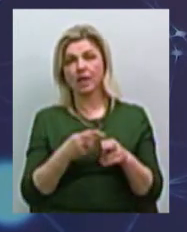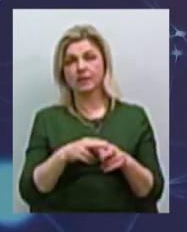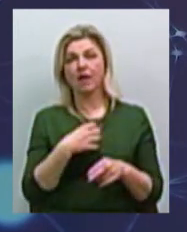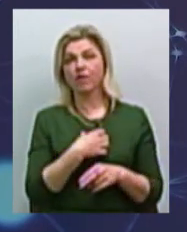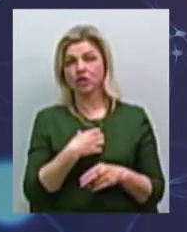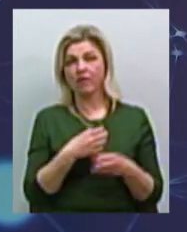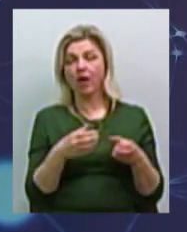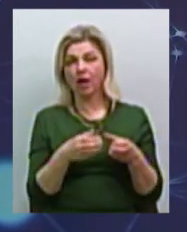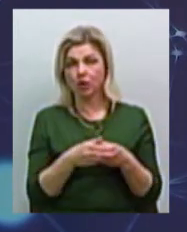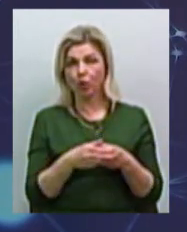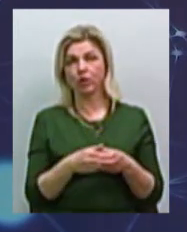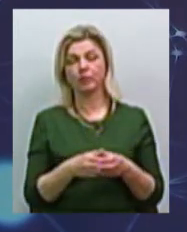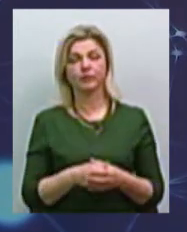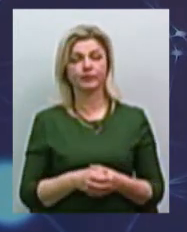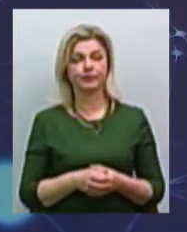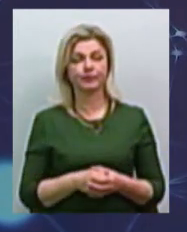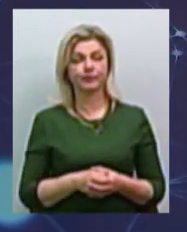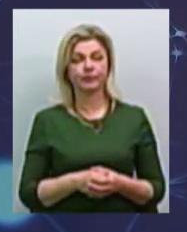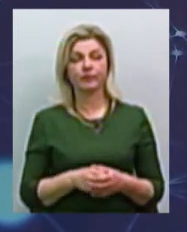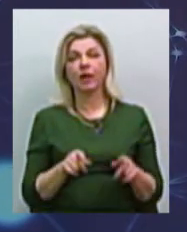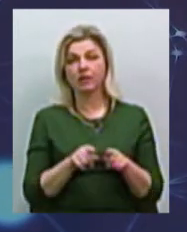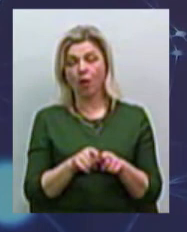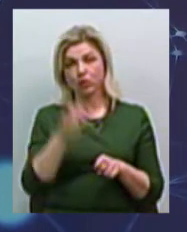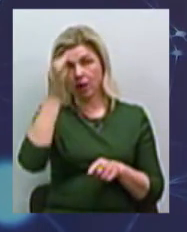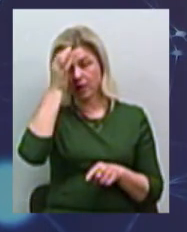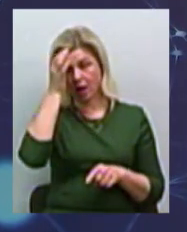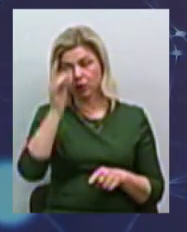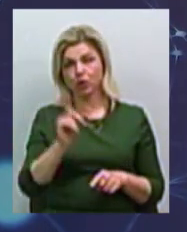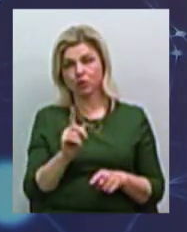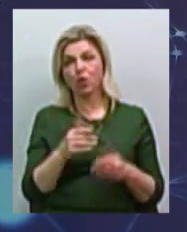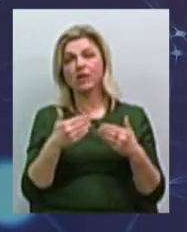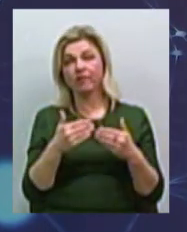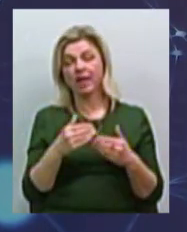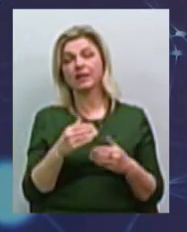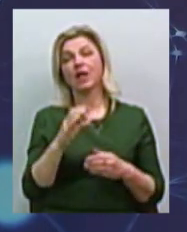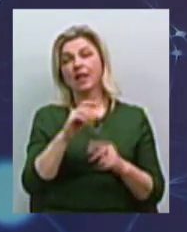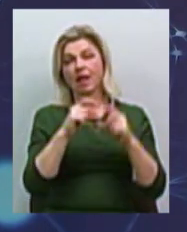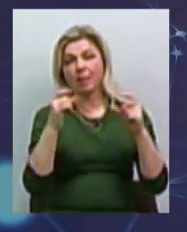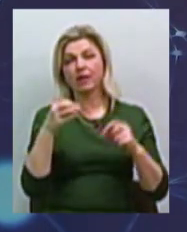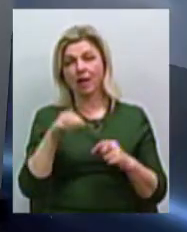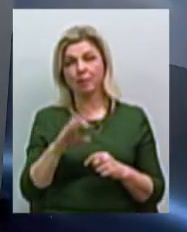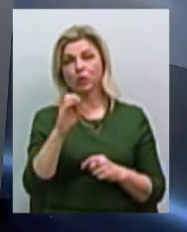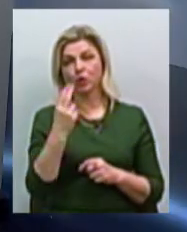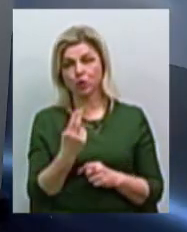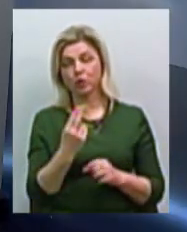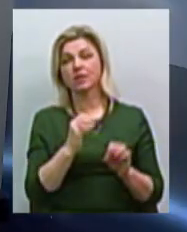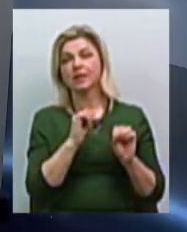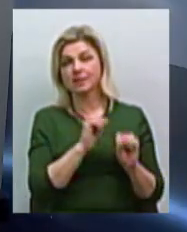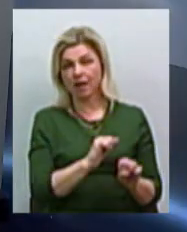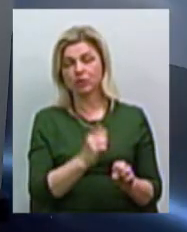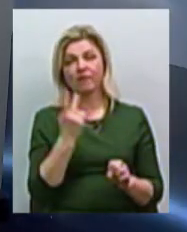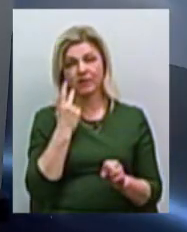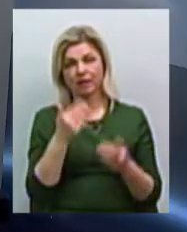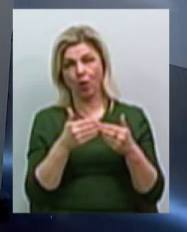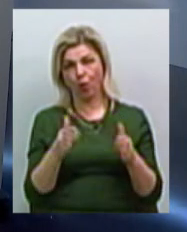категорія, про яку ми сьогодні кажемо. І також нагадати, що двері Департаменту соціального захисту населення або з адміністрації завжди відкриті до